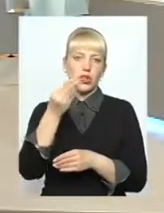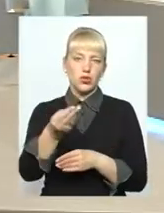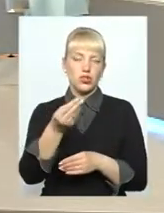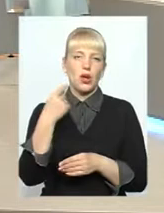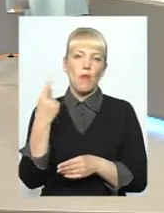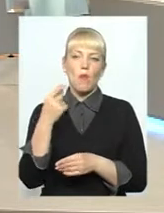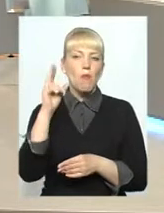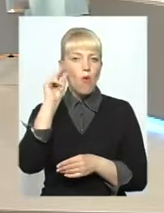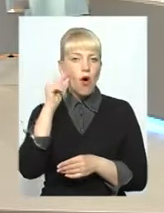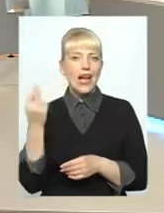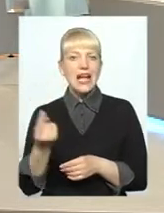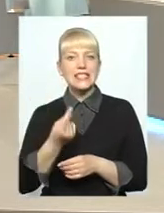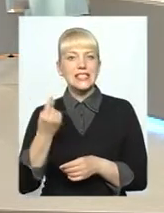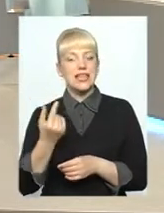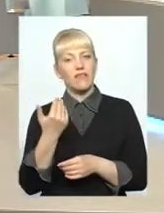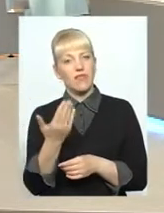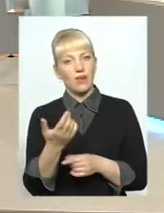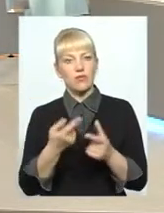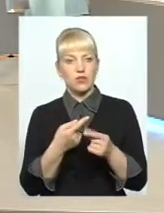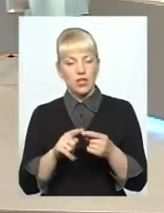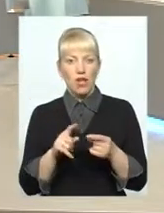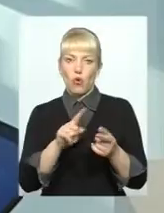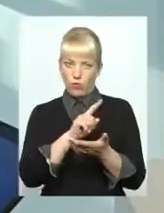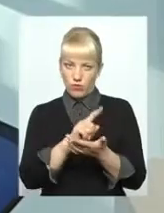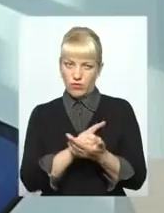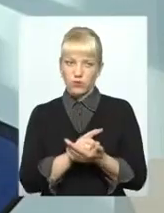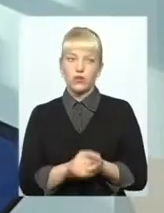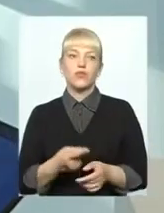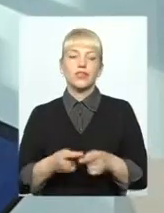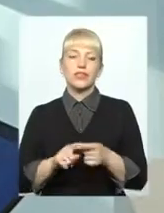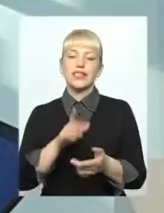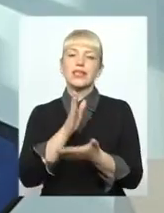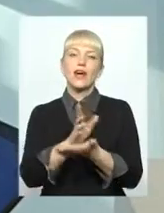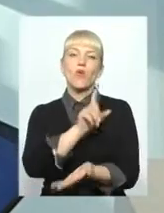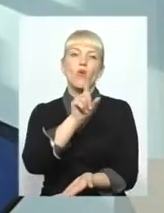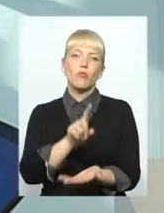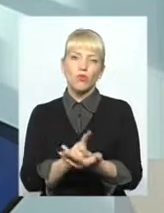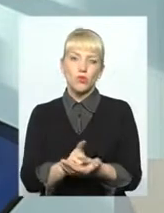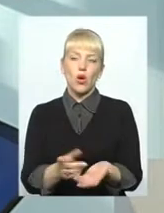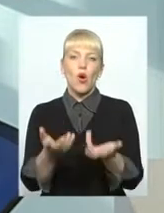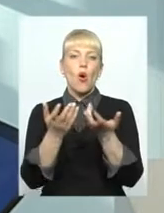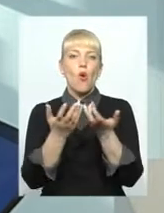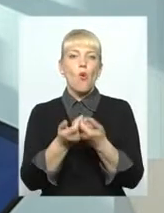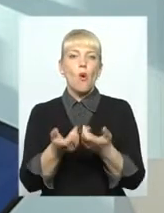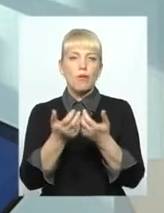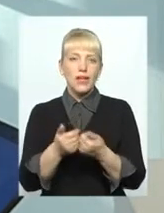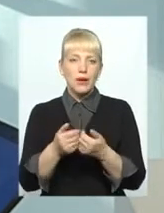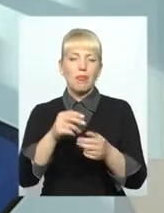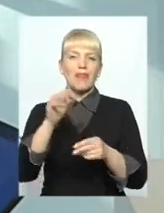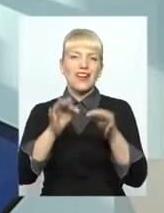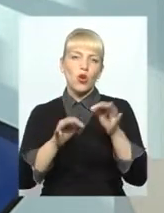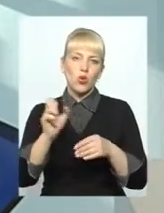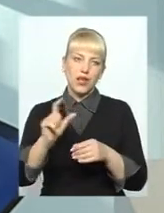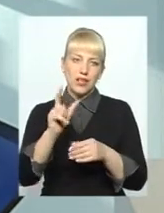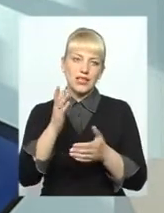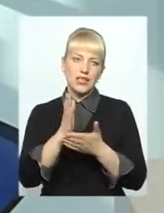Чи це є обов'язковою нормою? Це є обов'язковою нормою. Обліком природного газу займається оператор